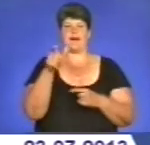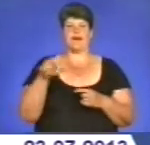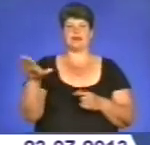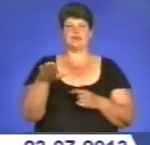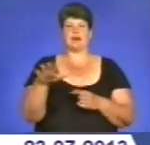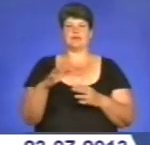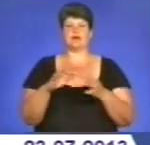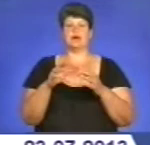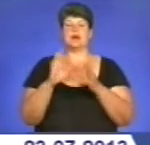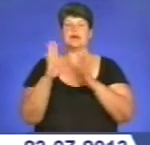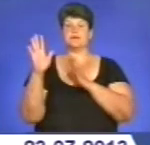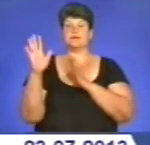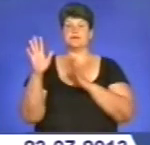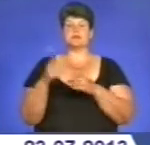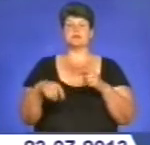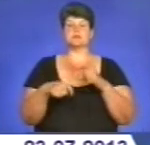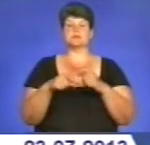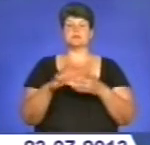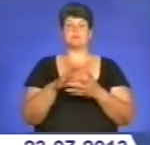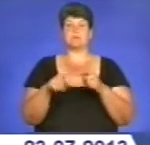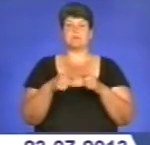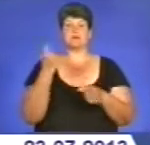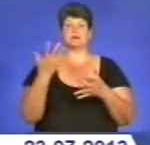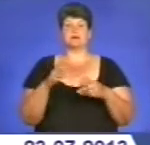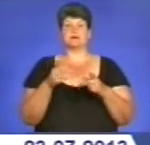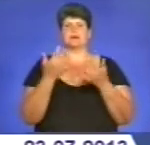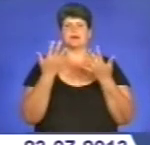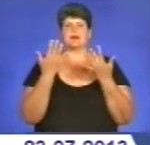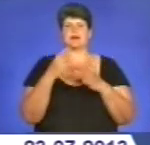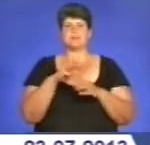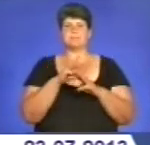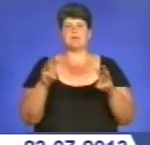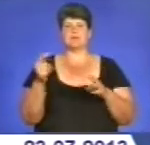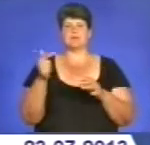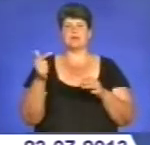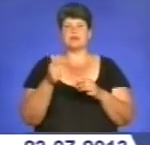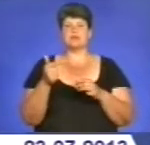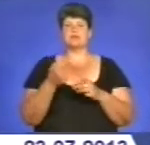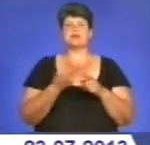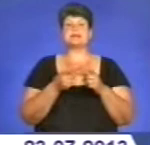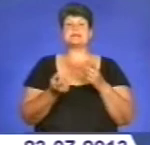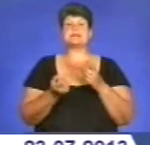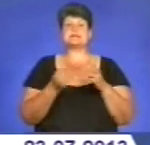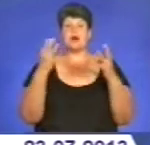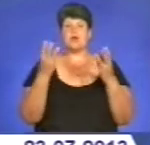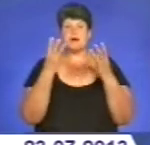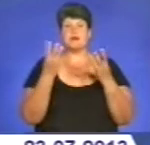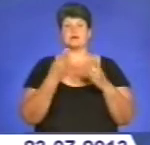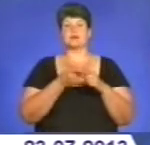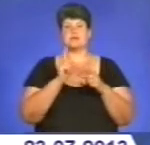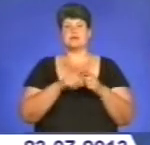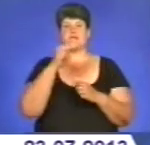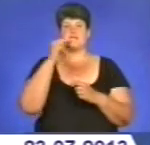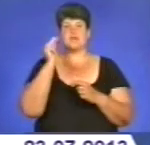Завдані збитки обчислюють мільйонами гривень. У понад 90% випадків загорання виникають свини людини.